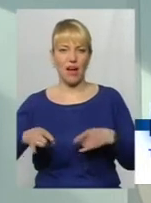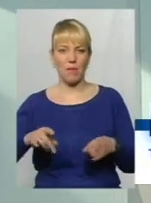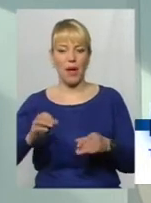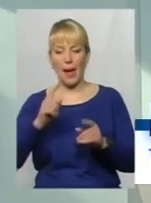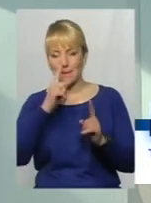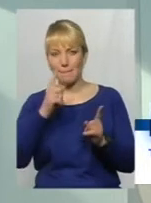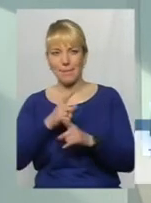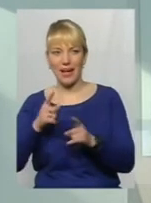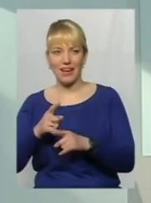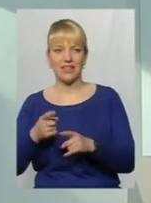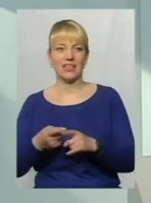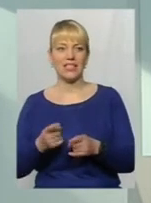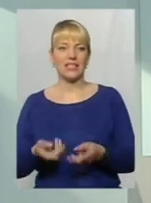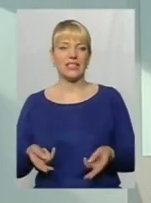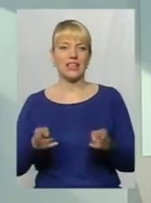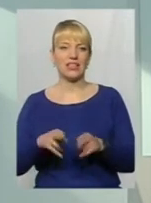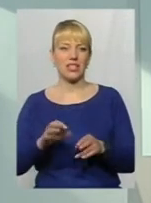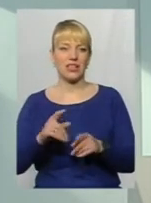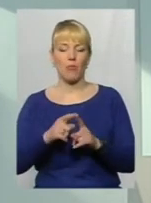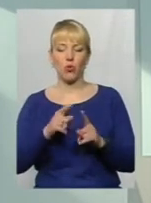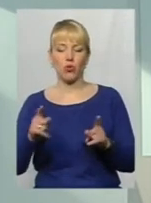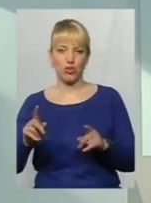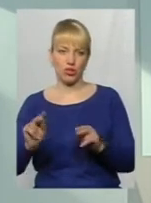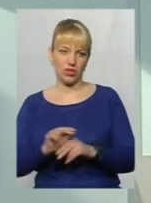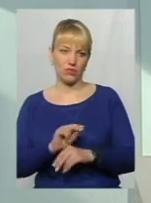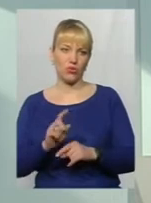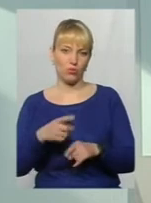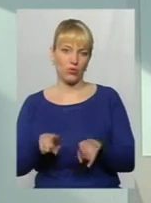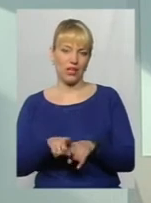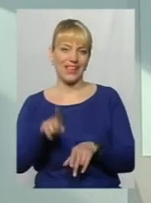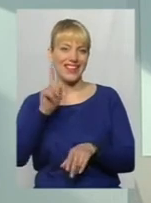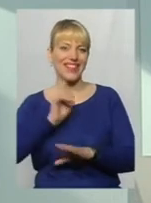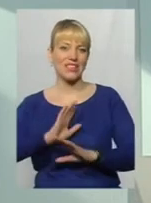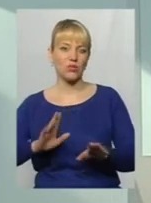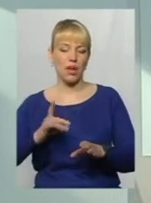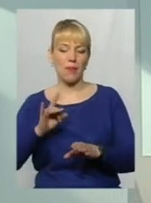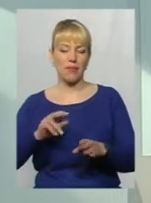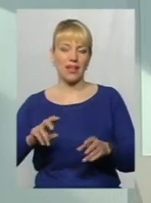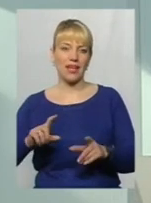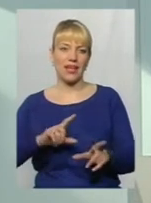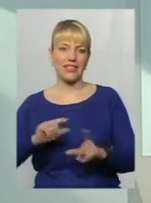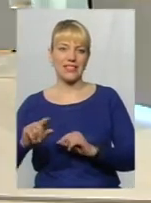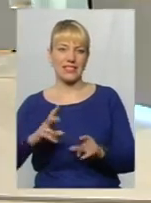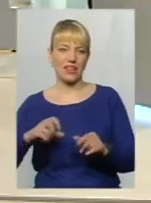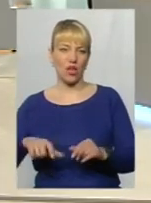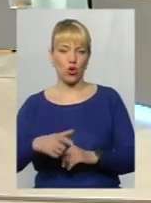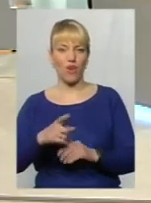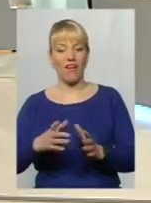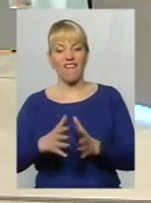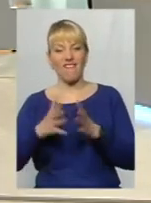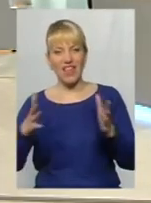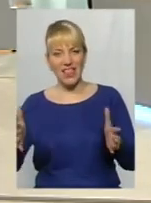такі незручності при їзді по дорогах, що великі ями